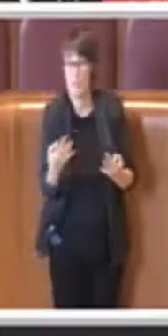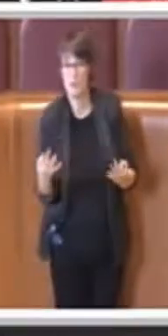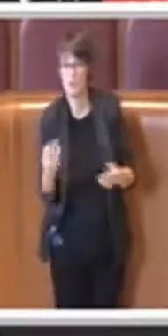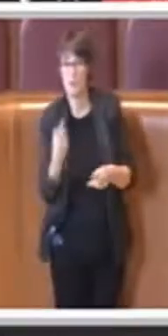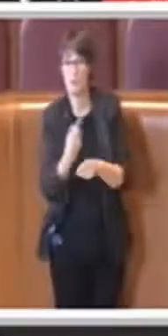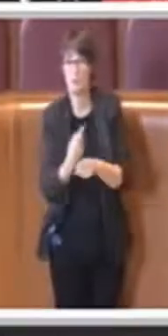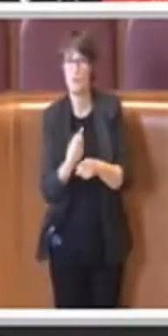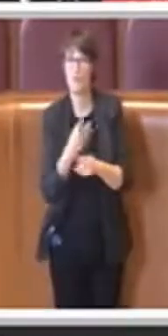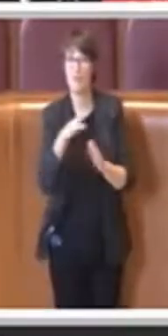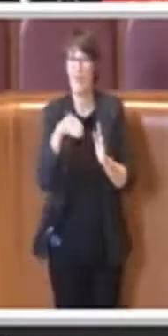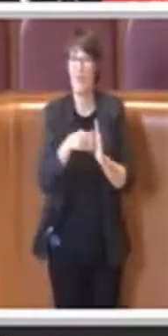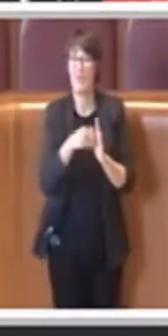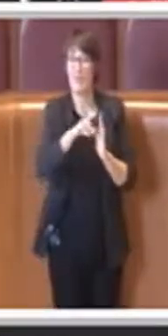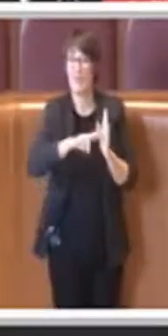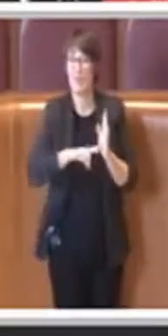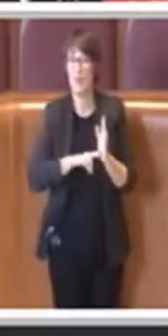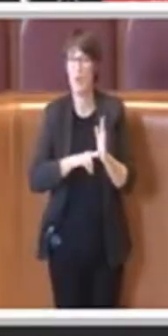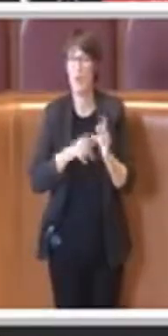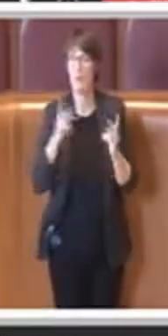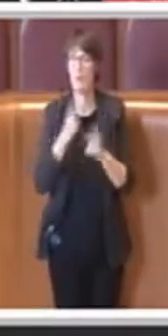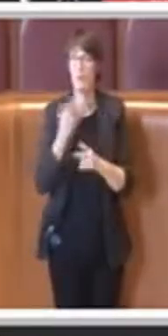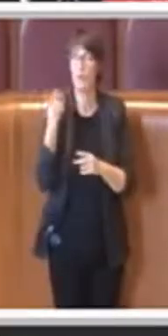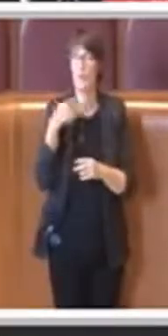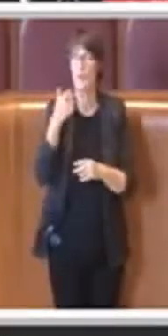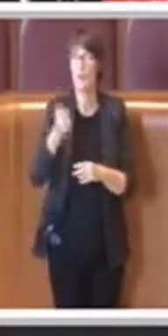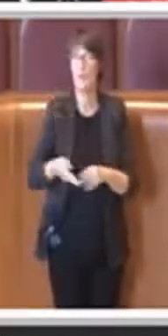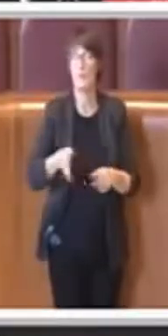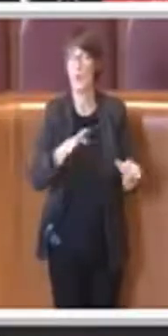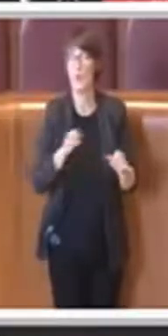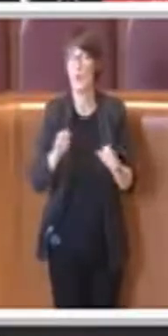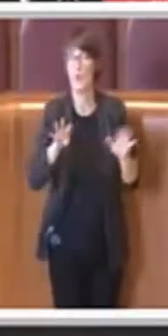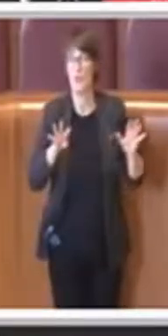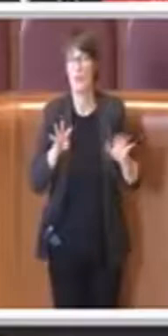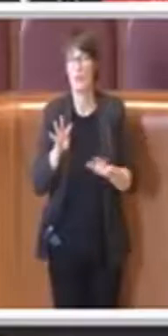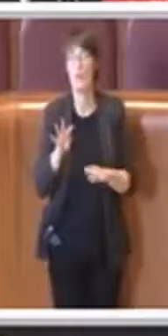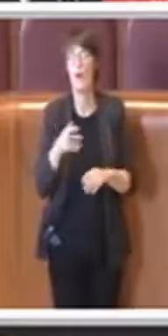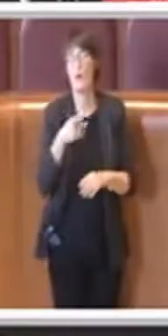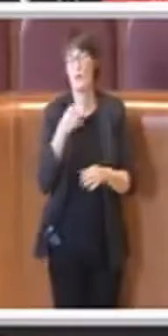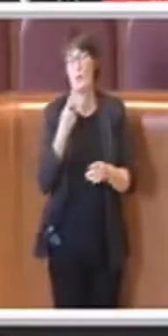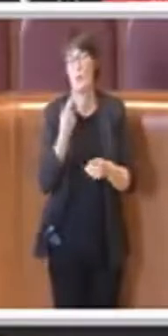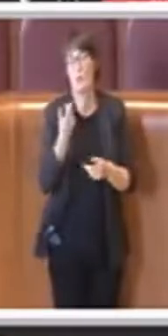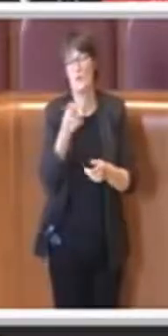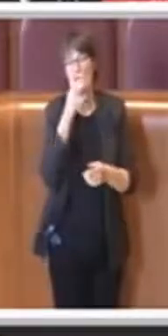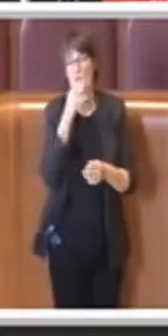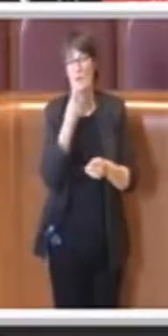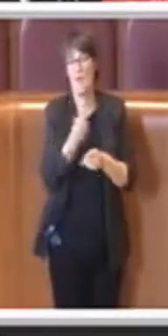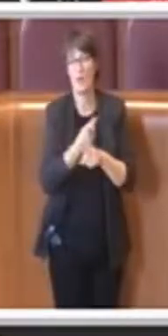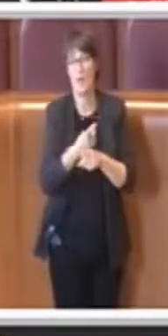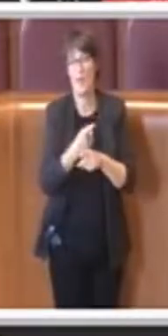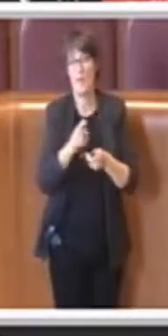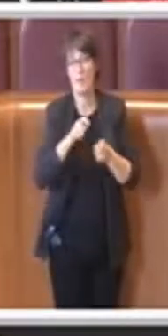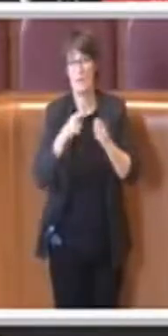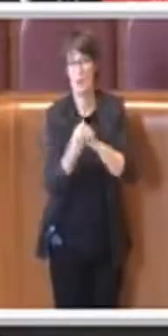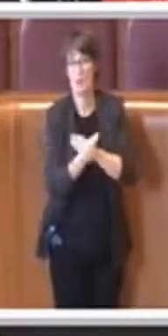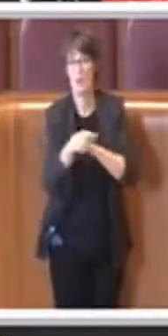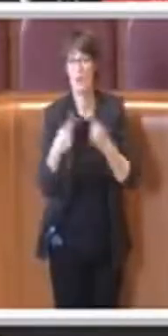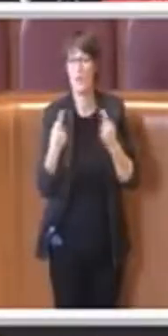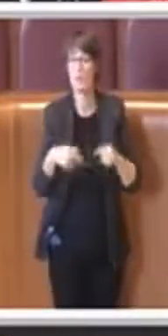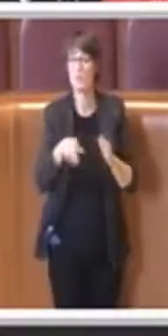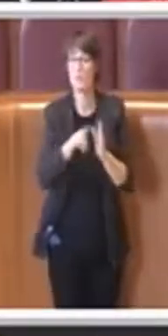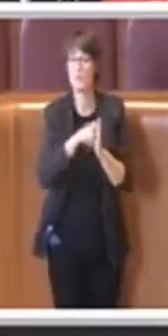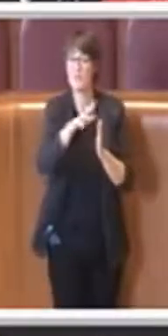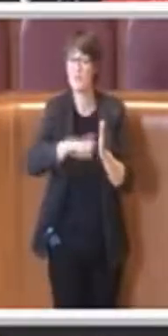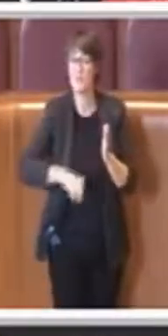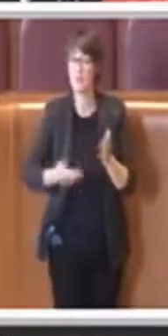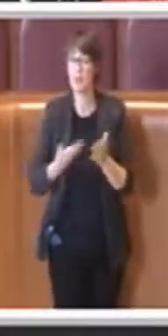nonostante fosse del 1994, doverlo adeguare e quindi la proposta di delibera ha proprio questo obiettivo,